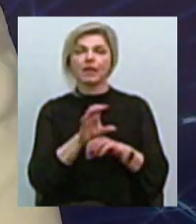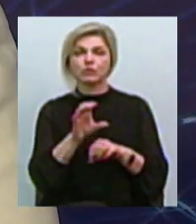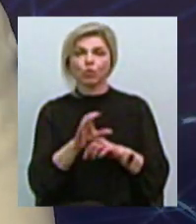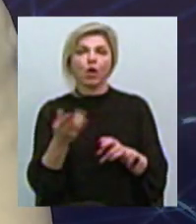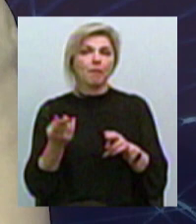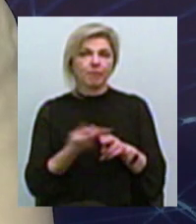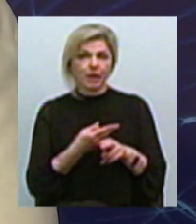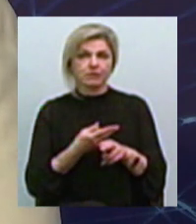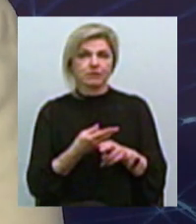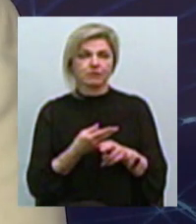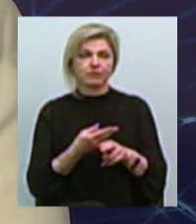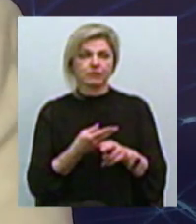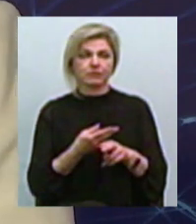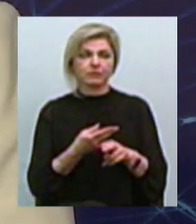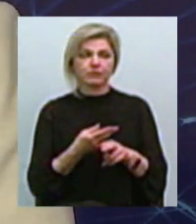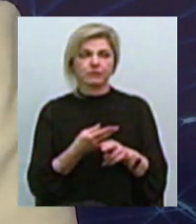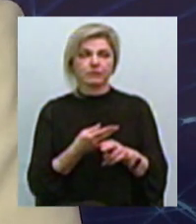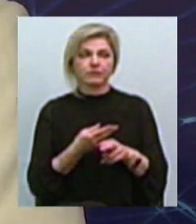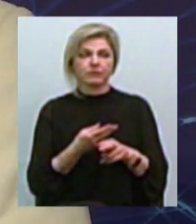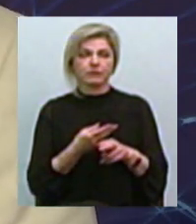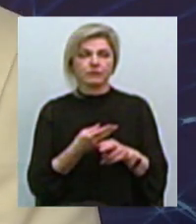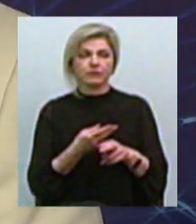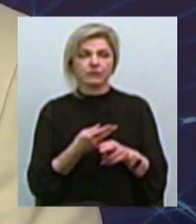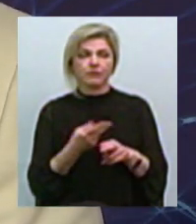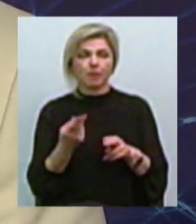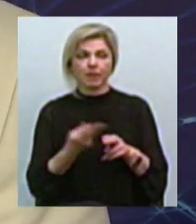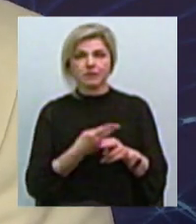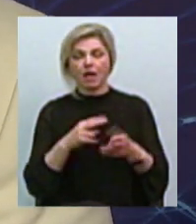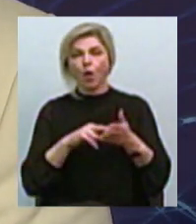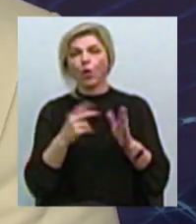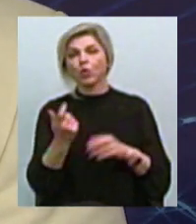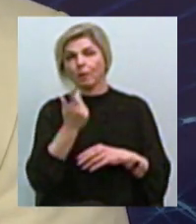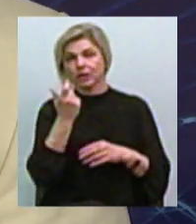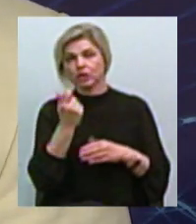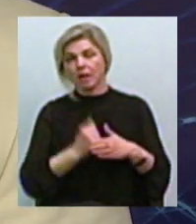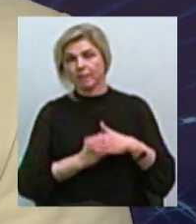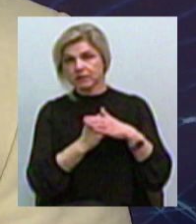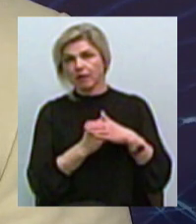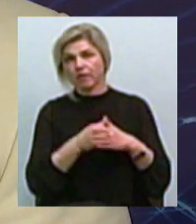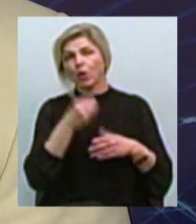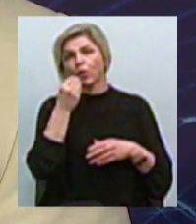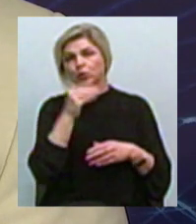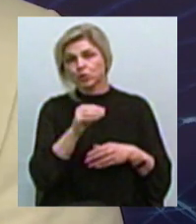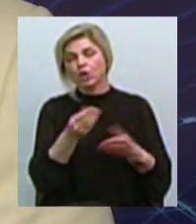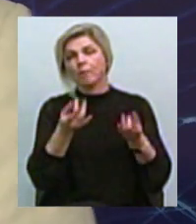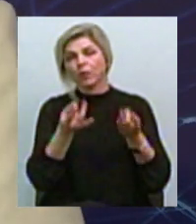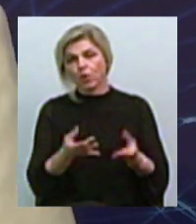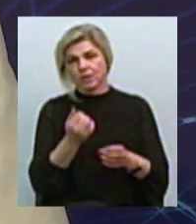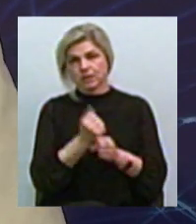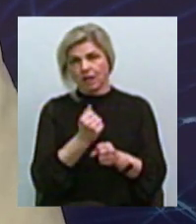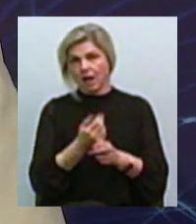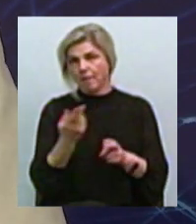певних економічних підстав То простіше це зробити